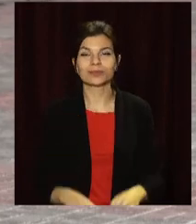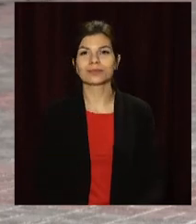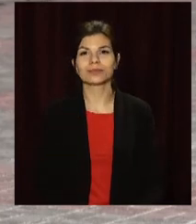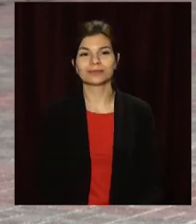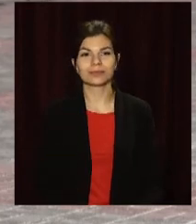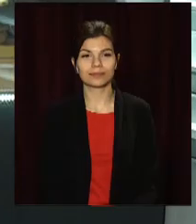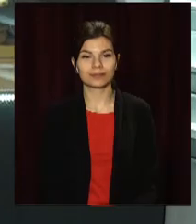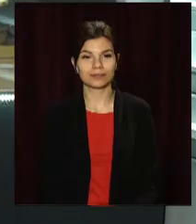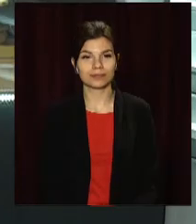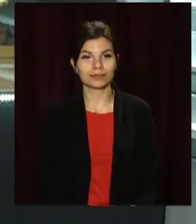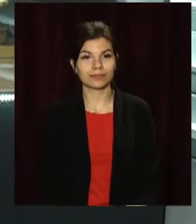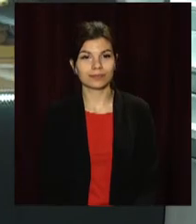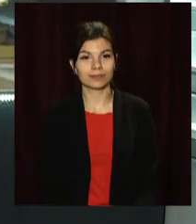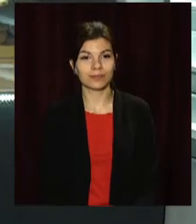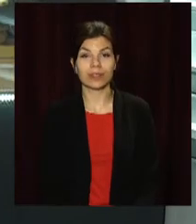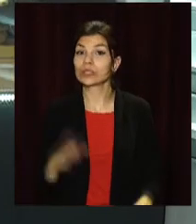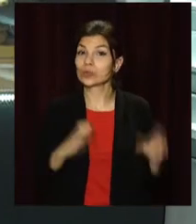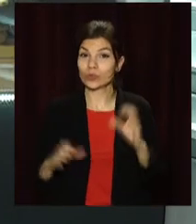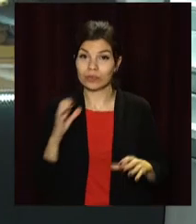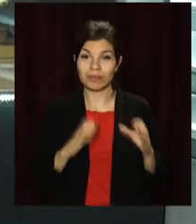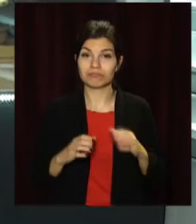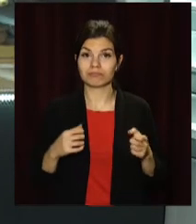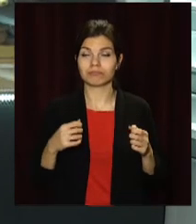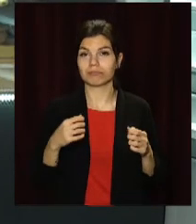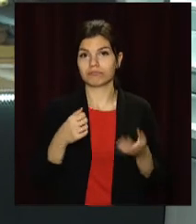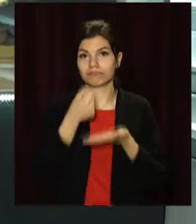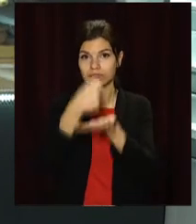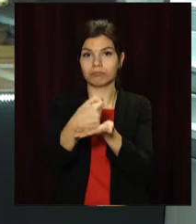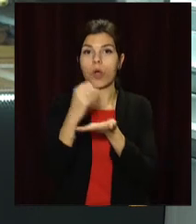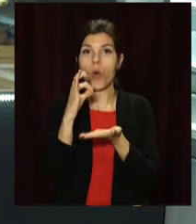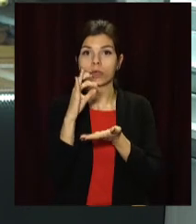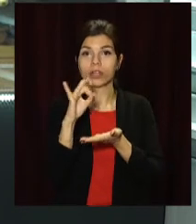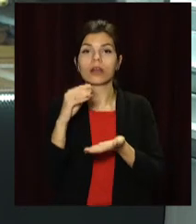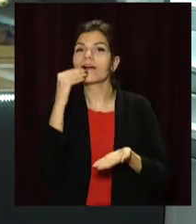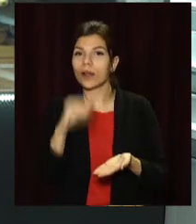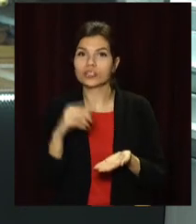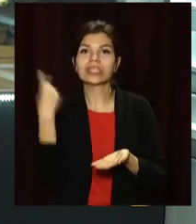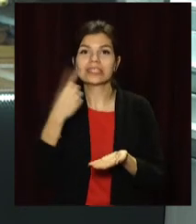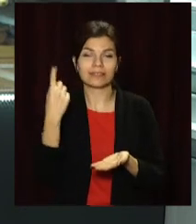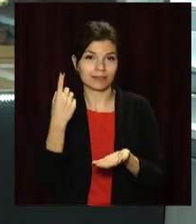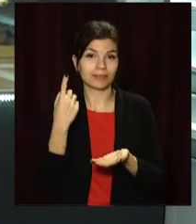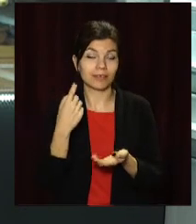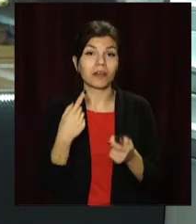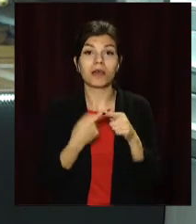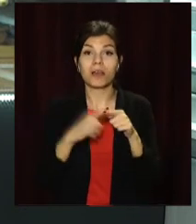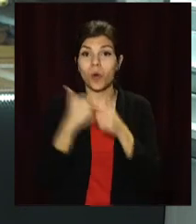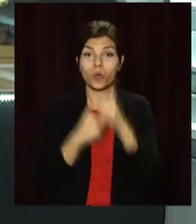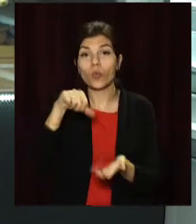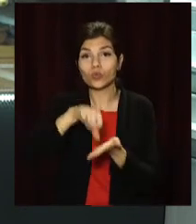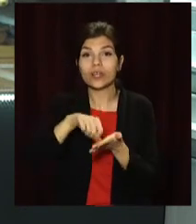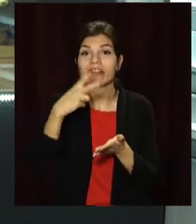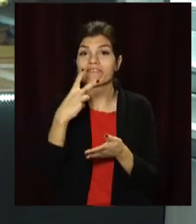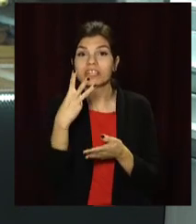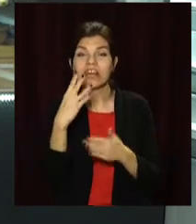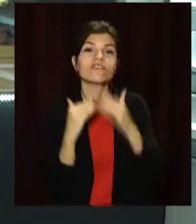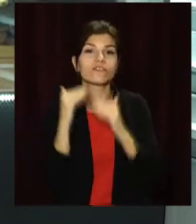Відкритий. Студентський Оскар. У Дніпрі нагородили найкращих студентів області. Цьогоріч у конкурсі взяли участь 23 виші.